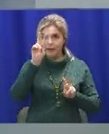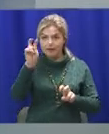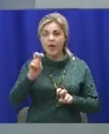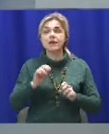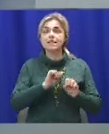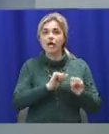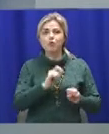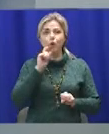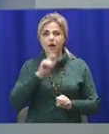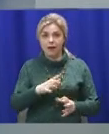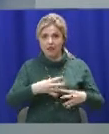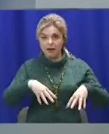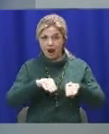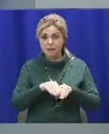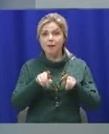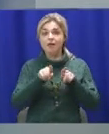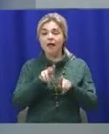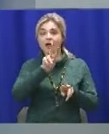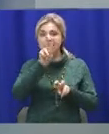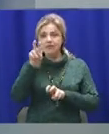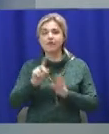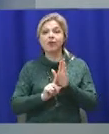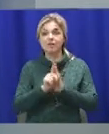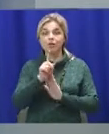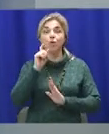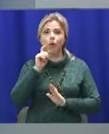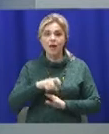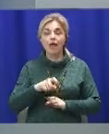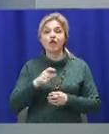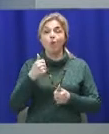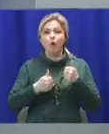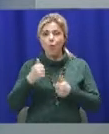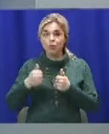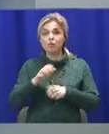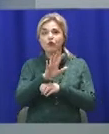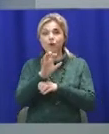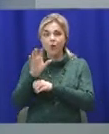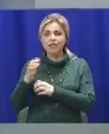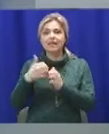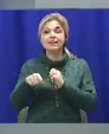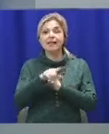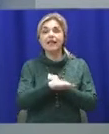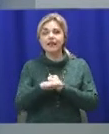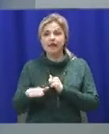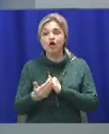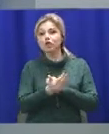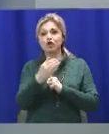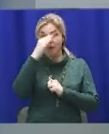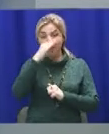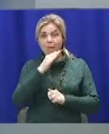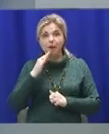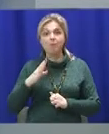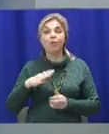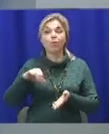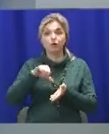З такою назвою на Миколаївщині стартує конкурс фотографій серед дітей, чиї батьки брали участь в ТО. Про умови конкурсу